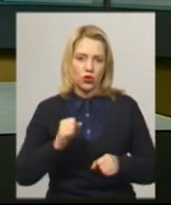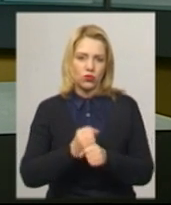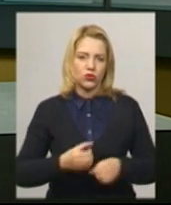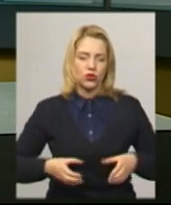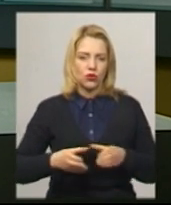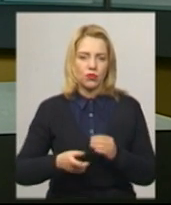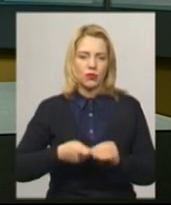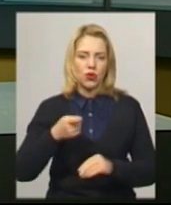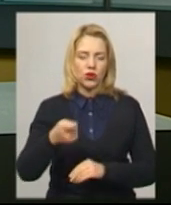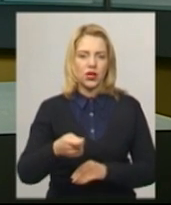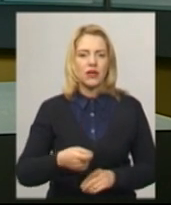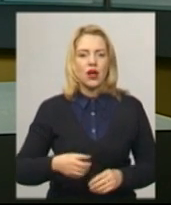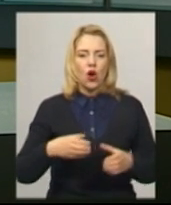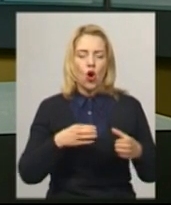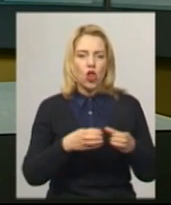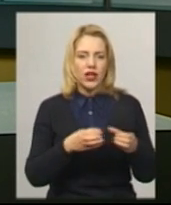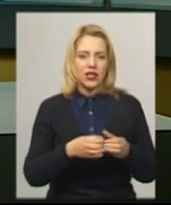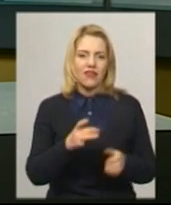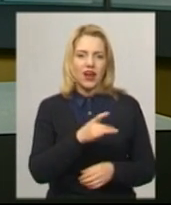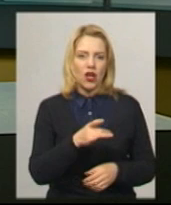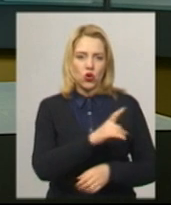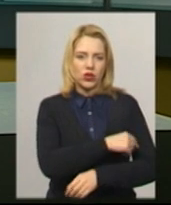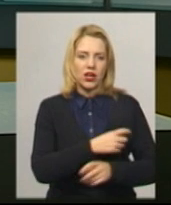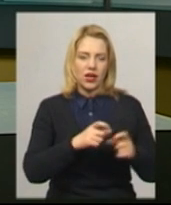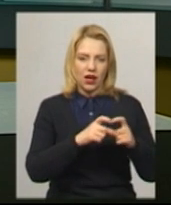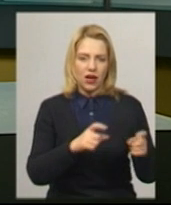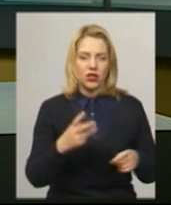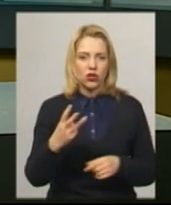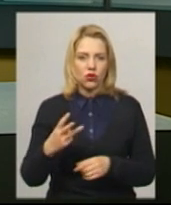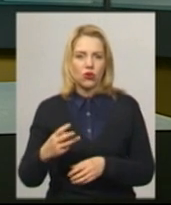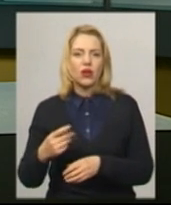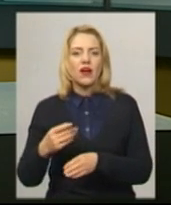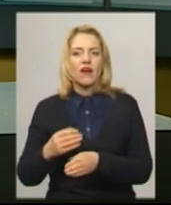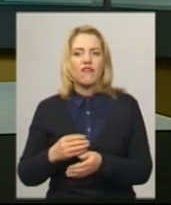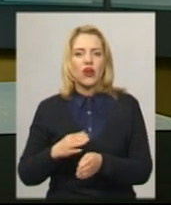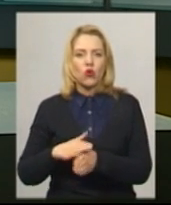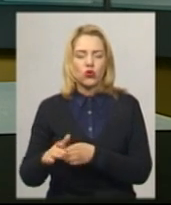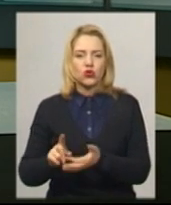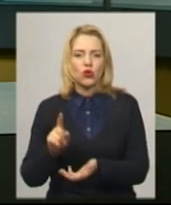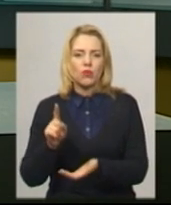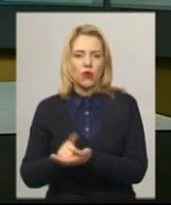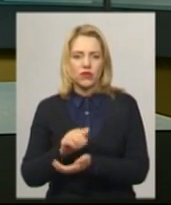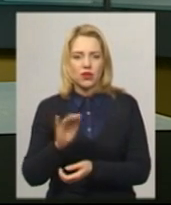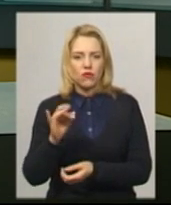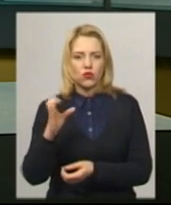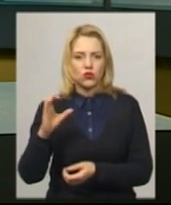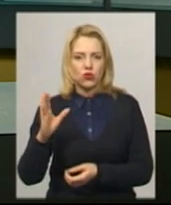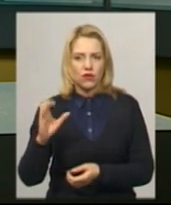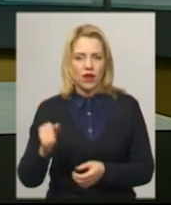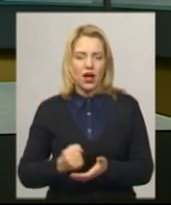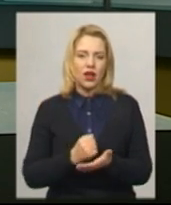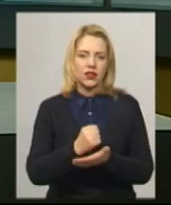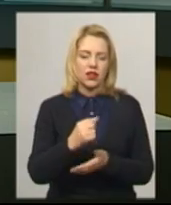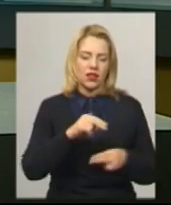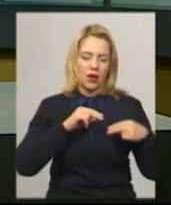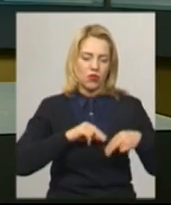подав колектив райдлікарні, трьох виконуючий обов'язки директора закладу Олена Фурсова. Кандидати на посаду директора наразі не